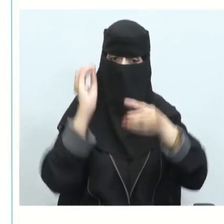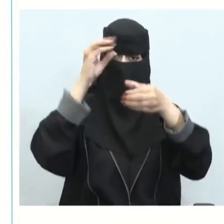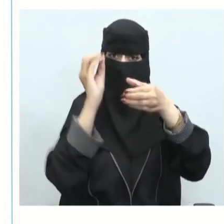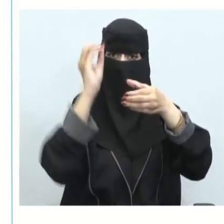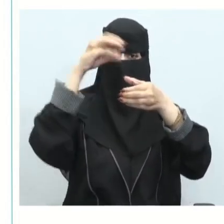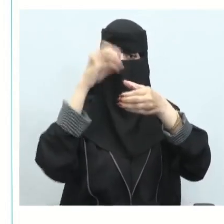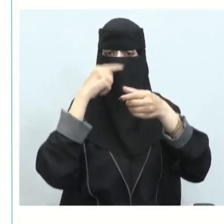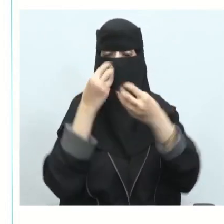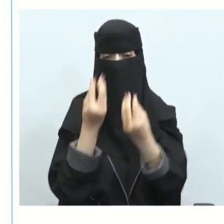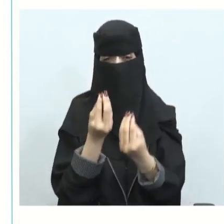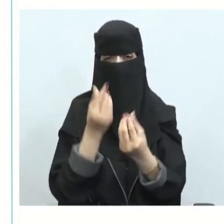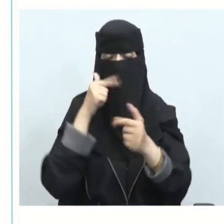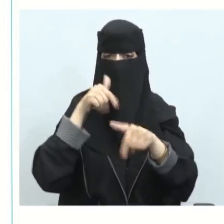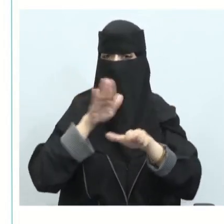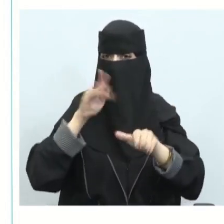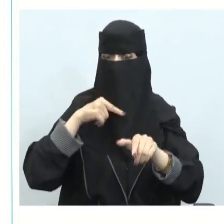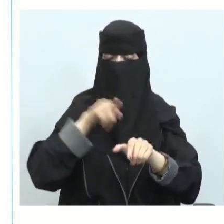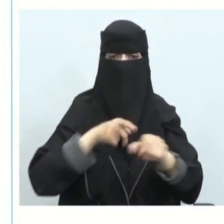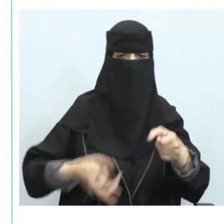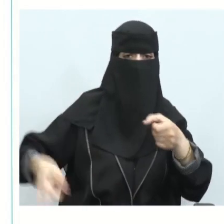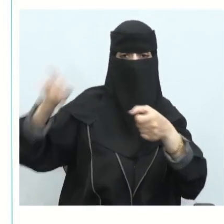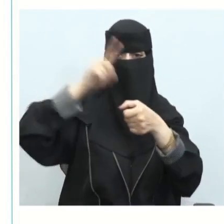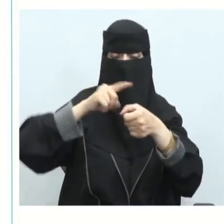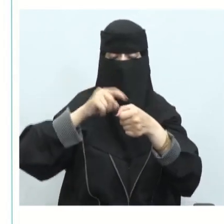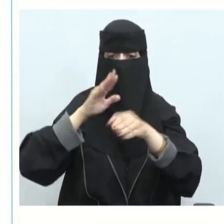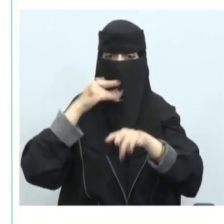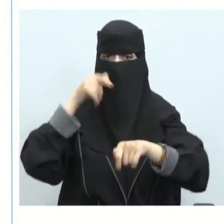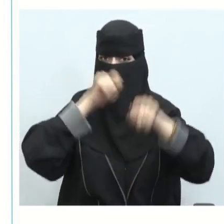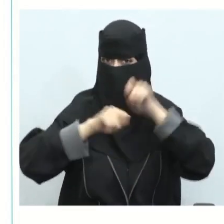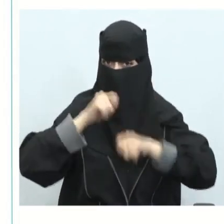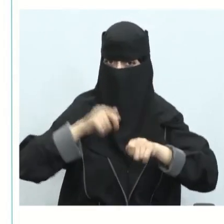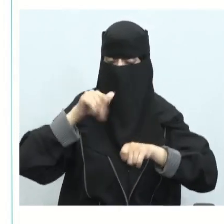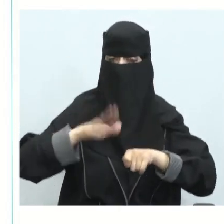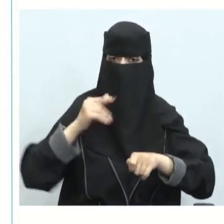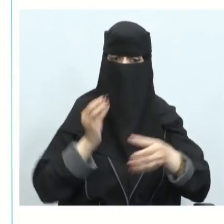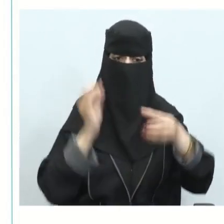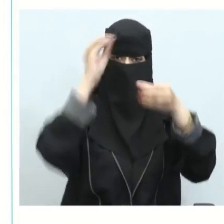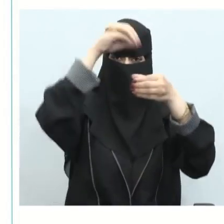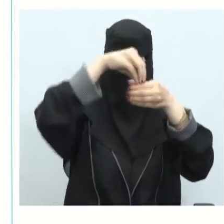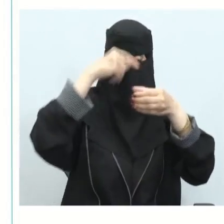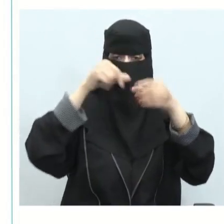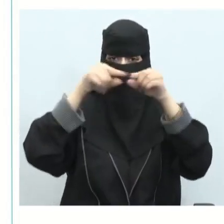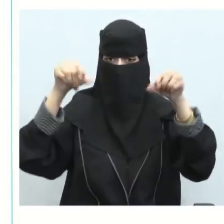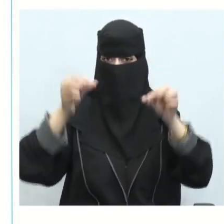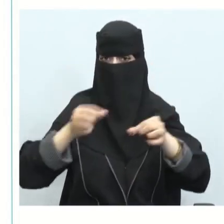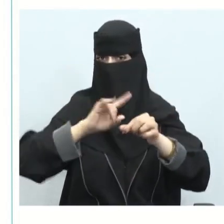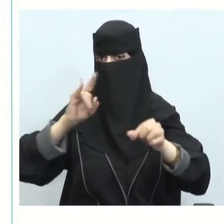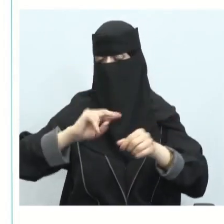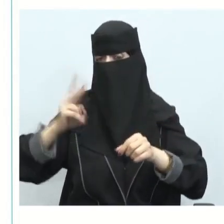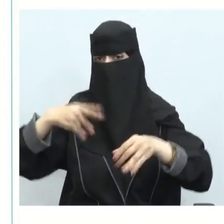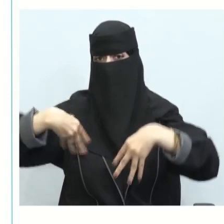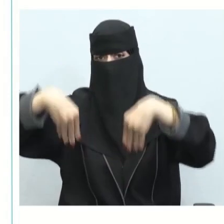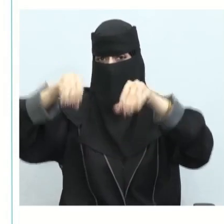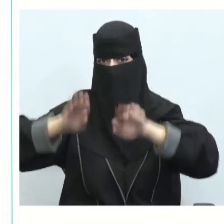المستطاع التي تكون غير قابلة للتدوير ونستخدم النفايات غير البلاستيك مثلا